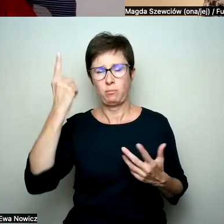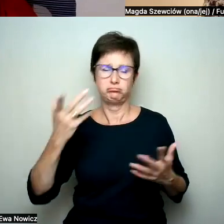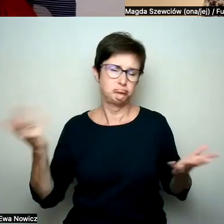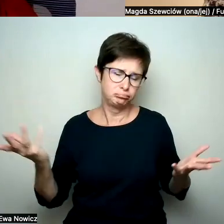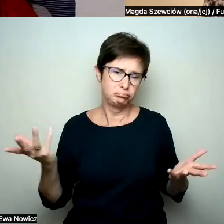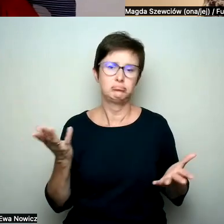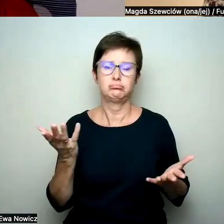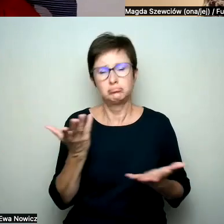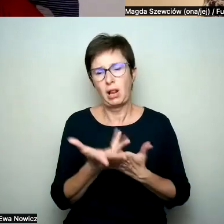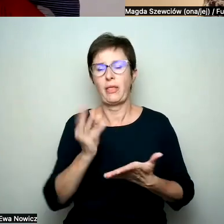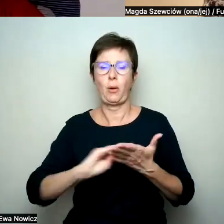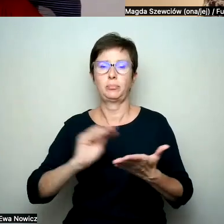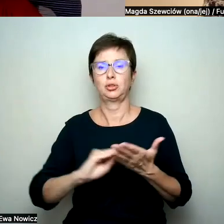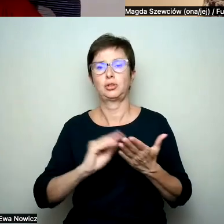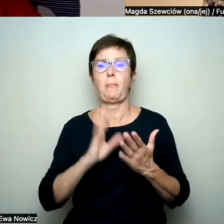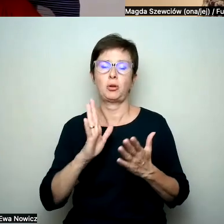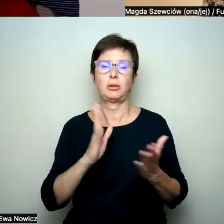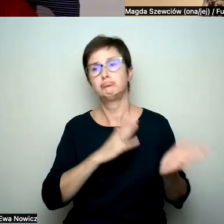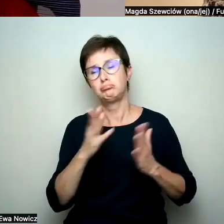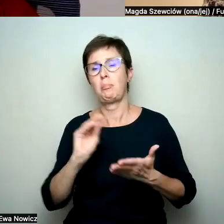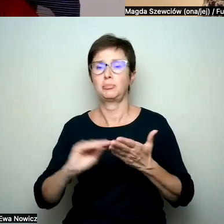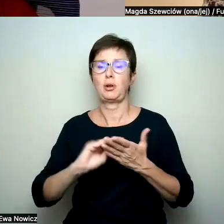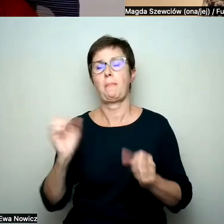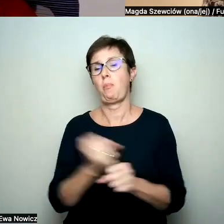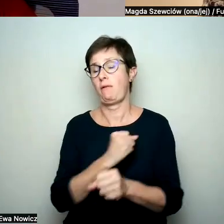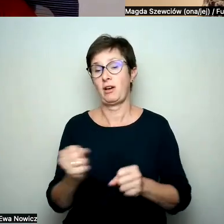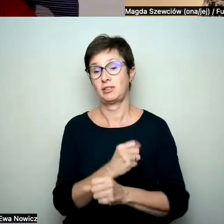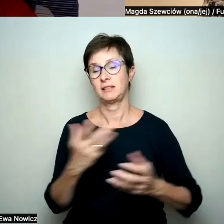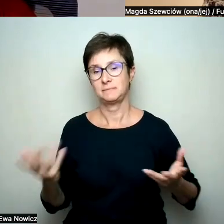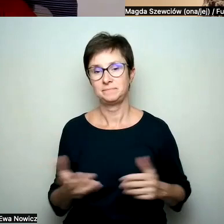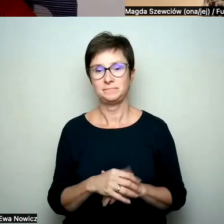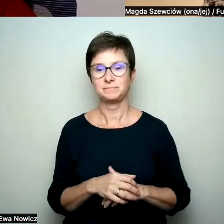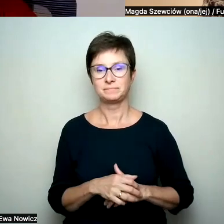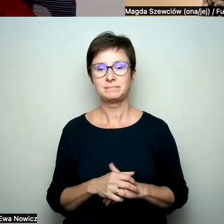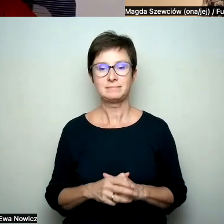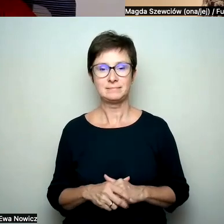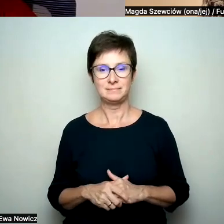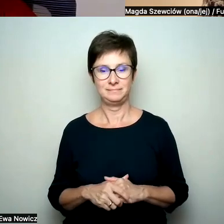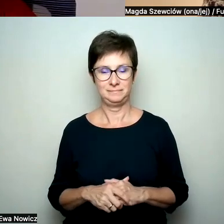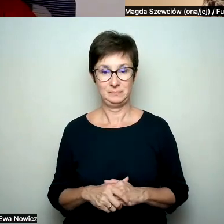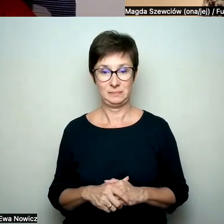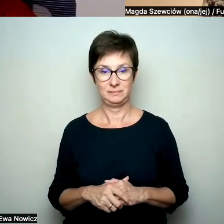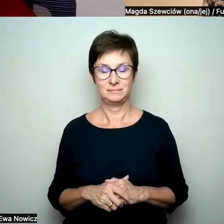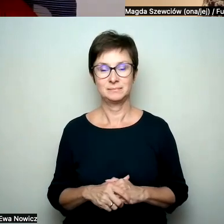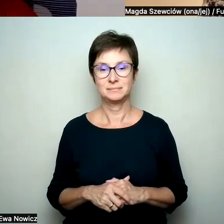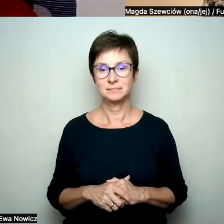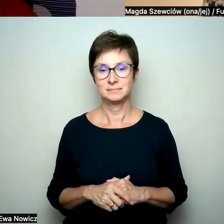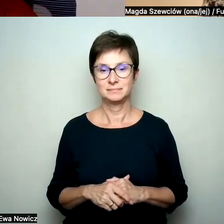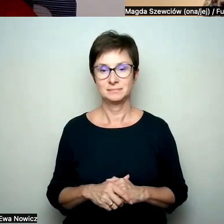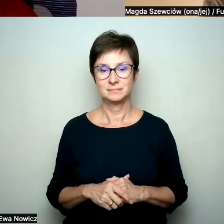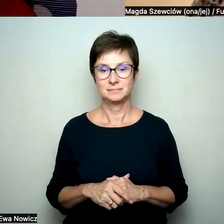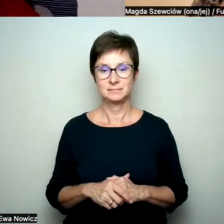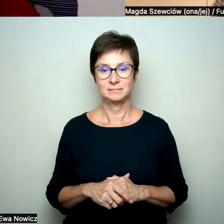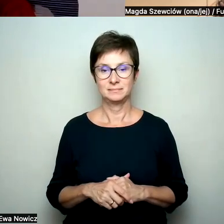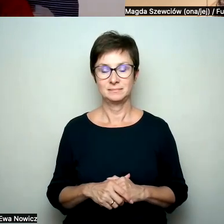całkowicie poważnie, o tyle z moich doświadczeń i przynajmniej zrezygnowałam z ironię i sarkazmu. Tak. Czyli, że